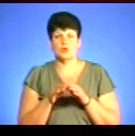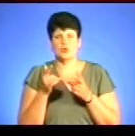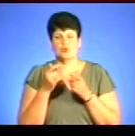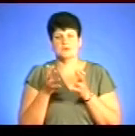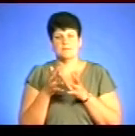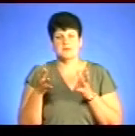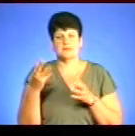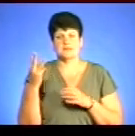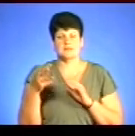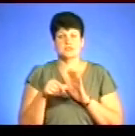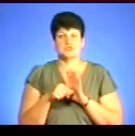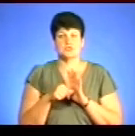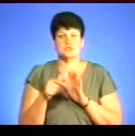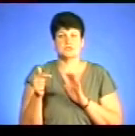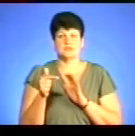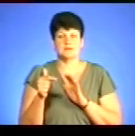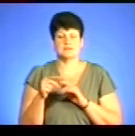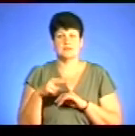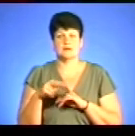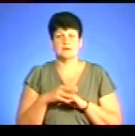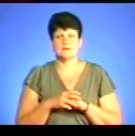більша. 36 гривень за літер.